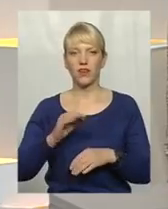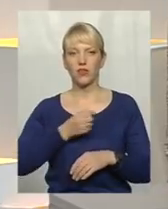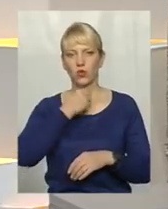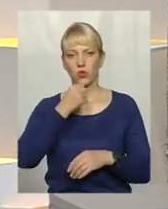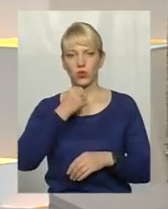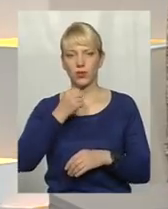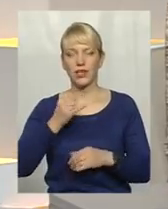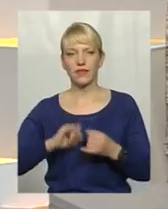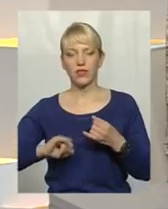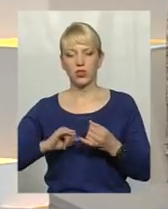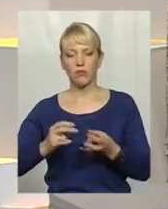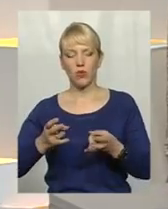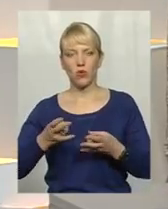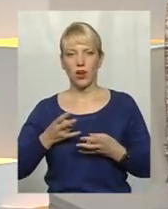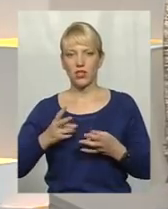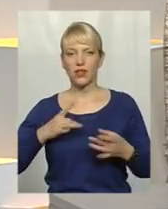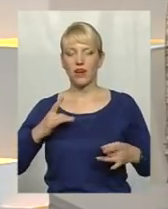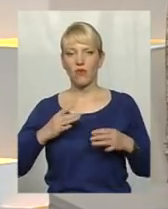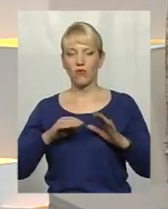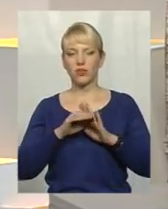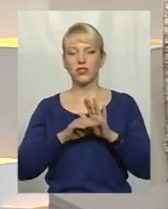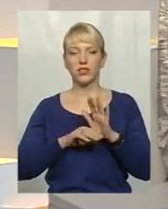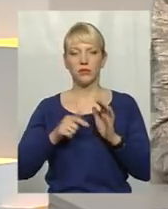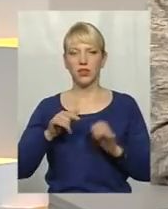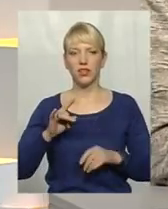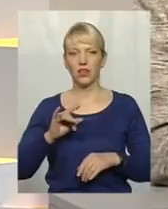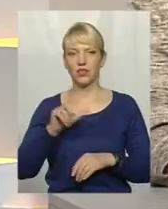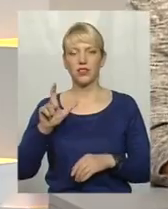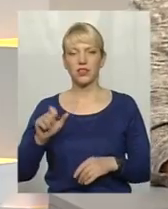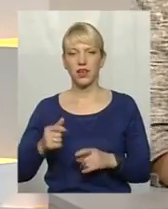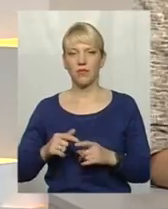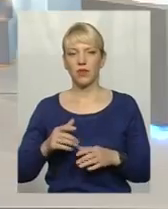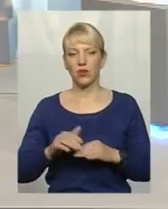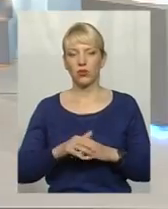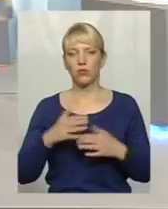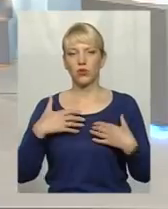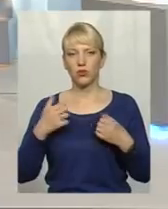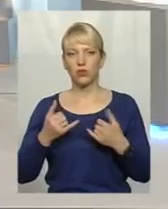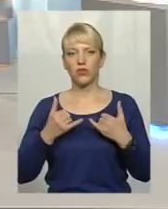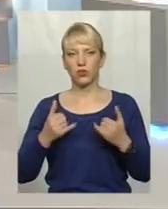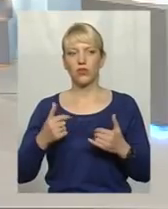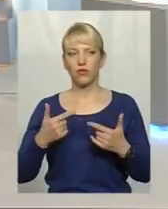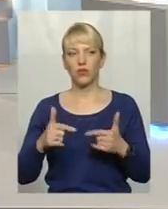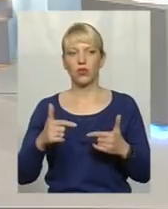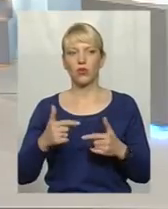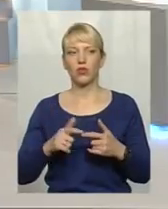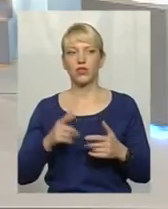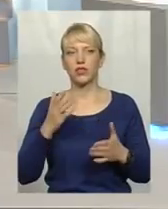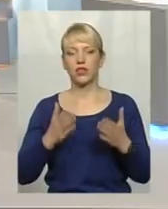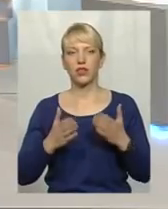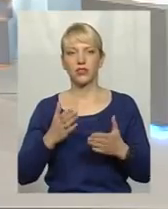нервової системи та ГРЗ. Доброго здоров'я, шановні гості. І насамперед, якщо говорити про